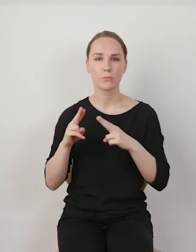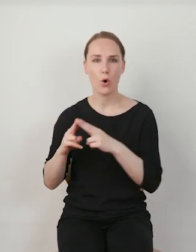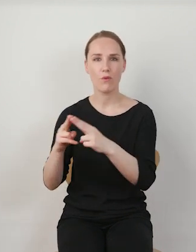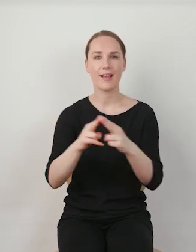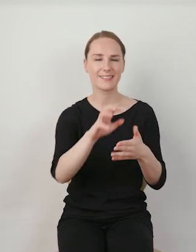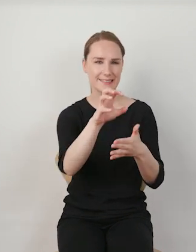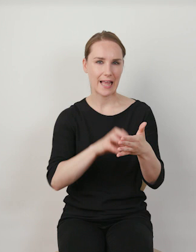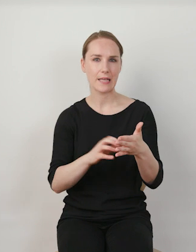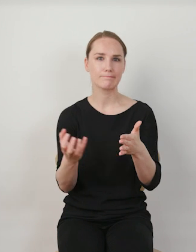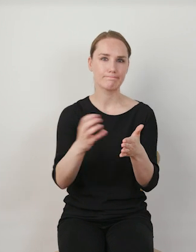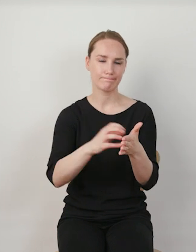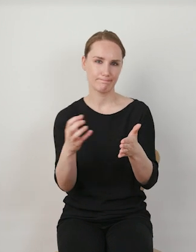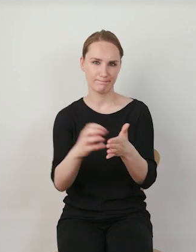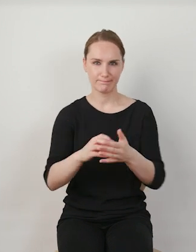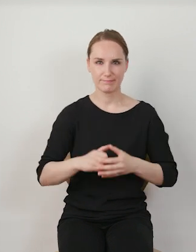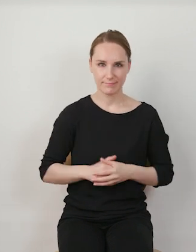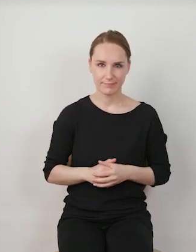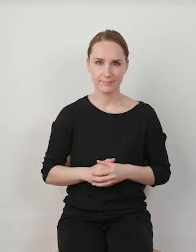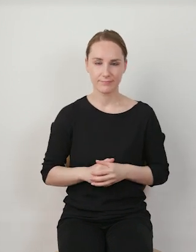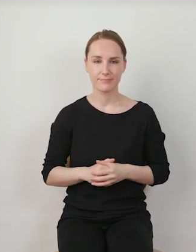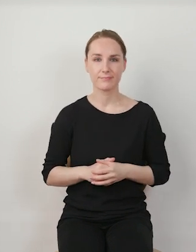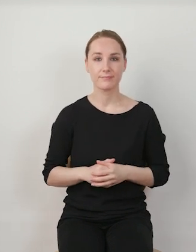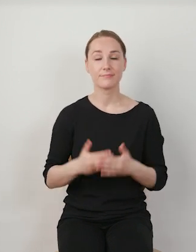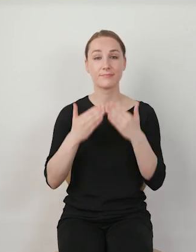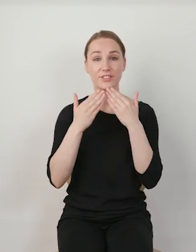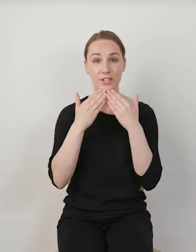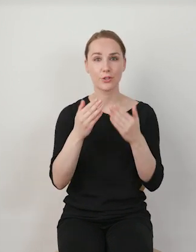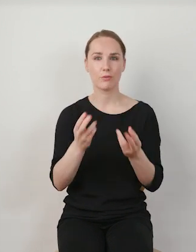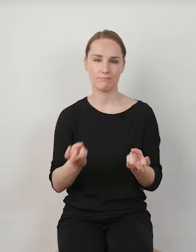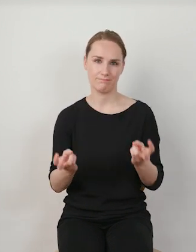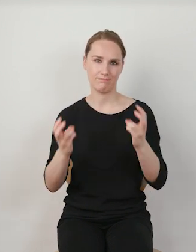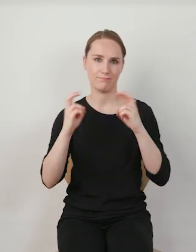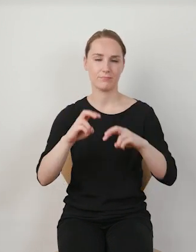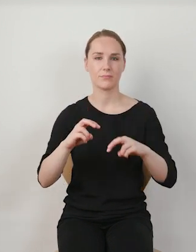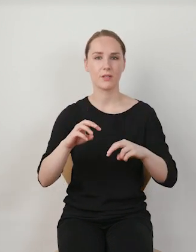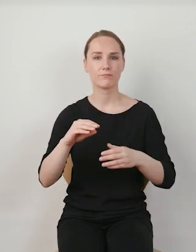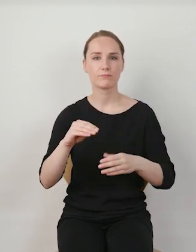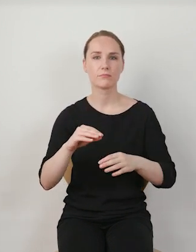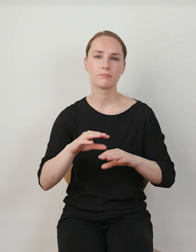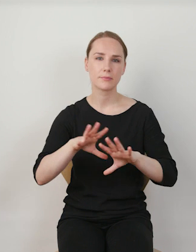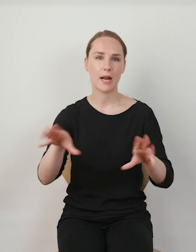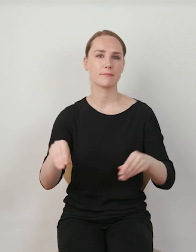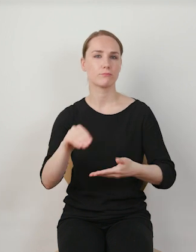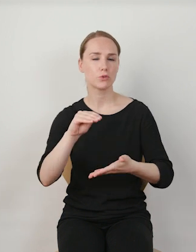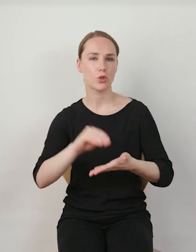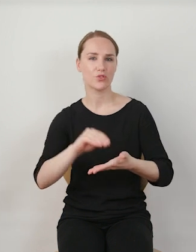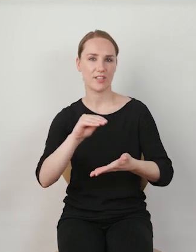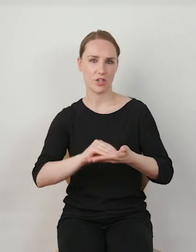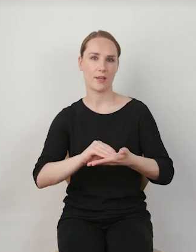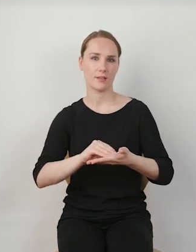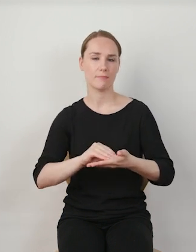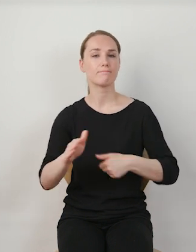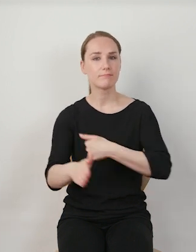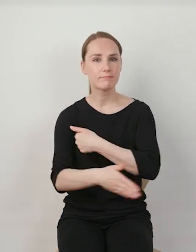tekstem po to, żeby właśnie budować to wspólne doświadczenie, ale oparte na